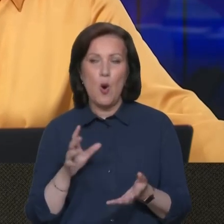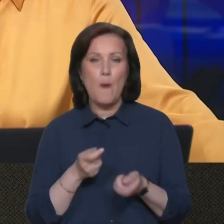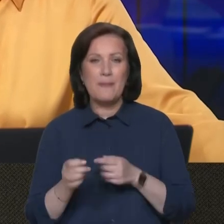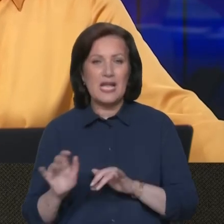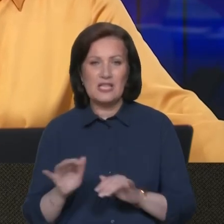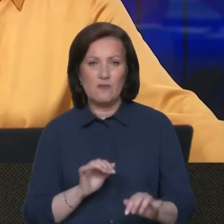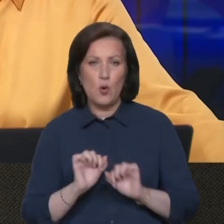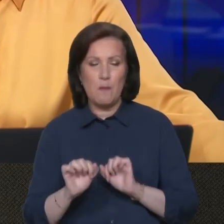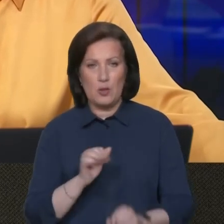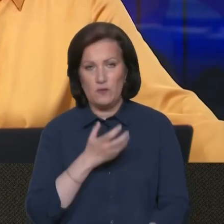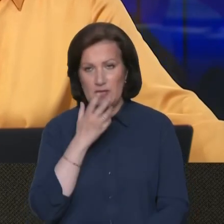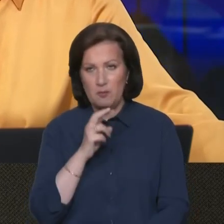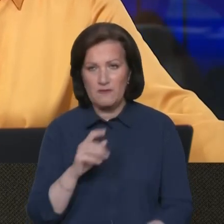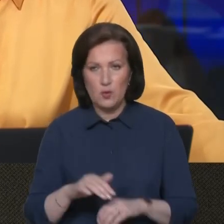добрий день.